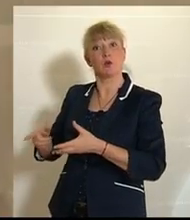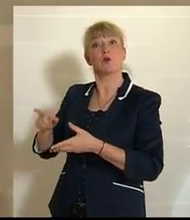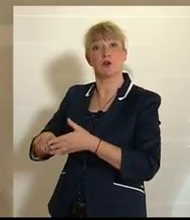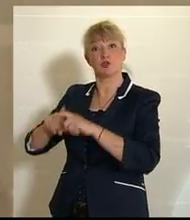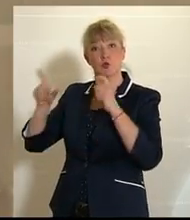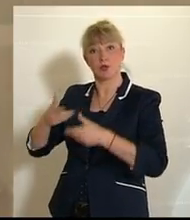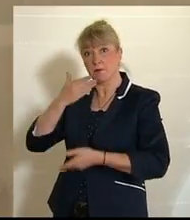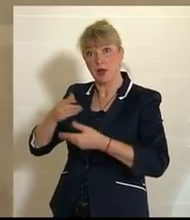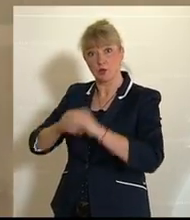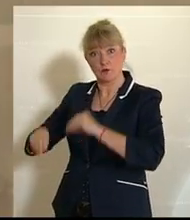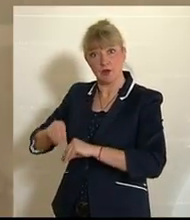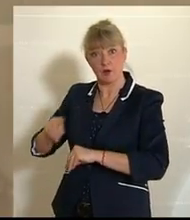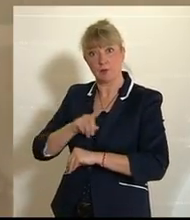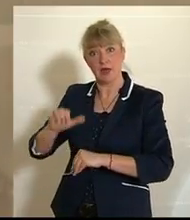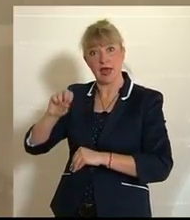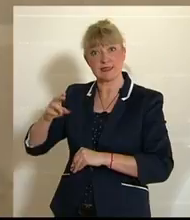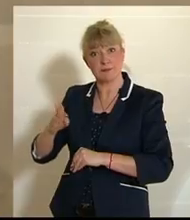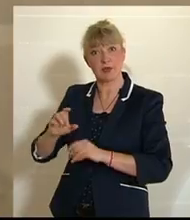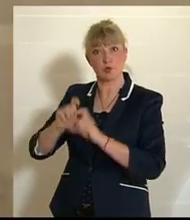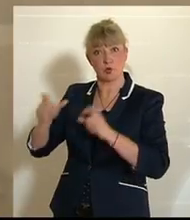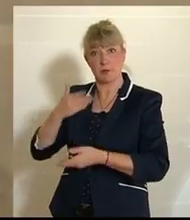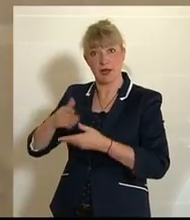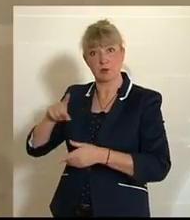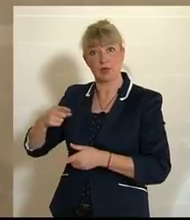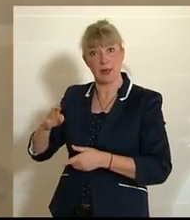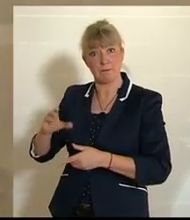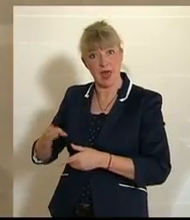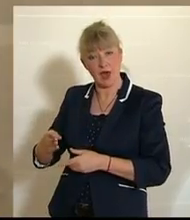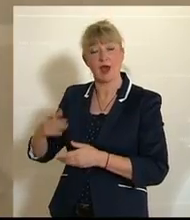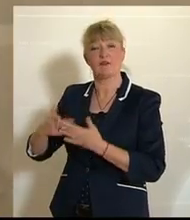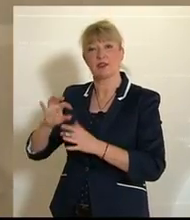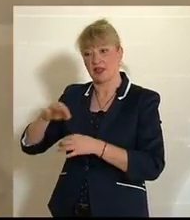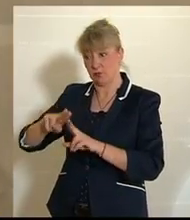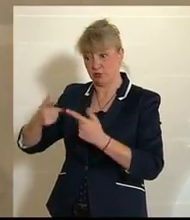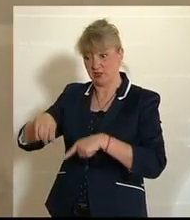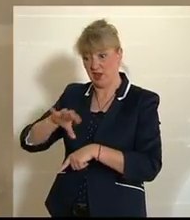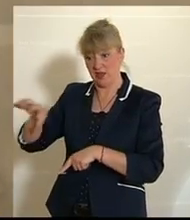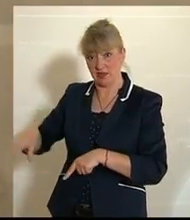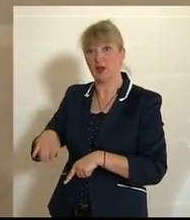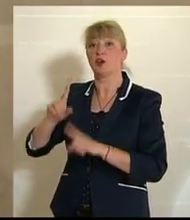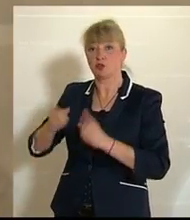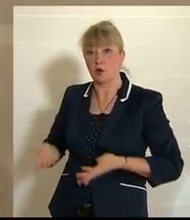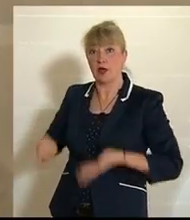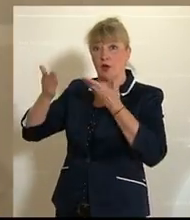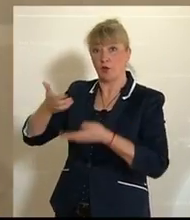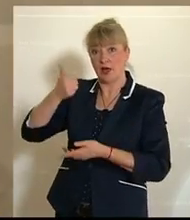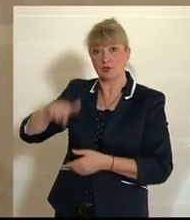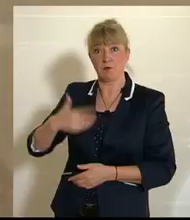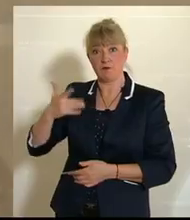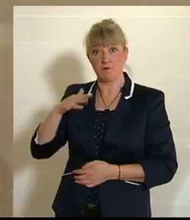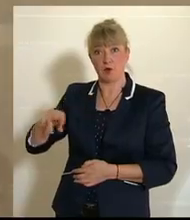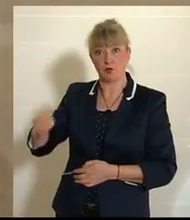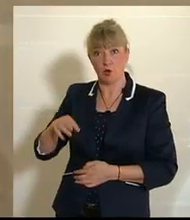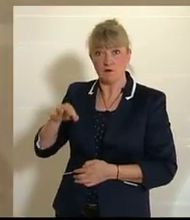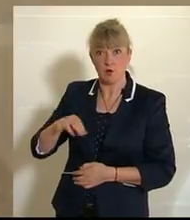Schuldnerberatungsvereine des ASB-Schuldnerberatungen GmbH in den einzelnen Bundesländern um 1,5 Millionen Euro